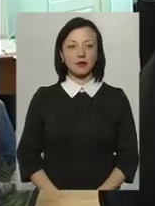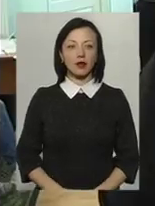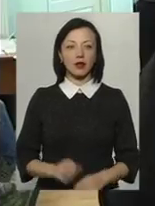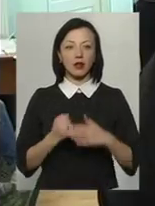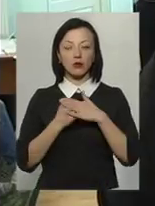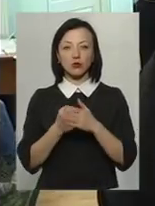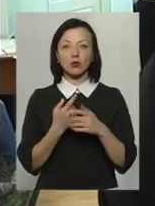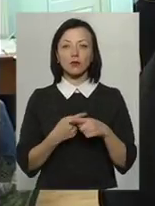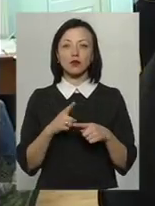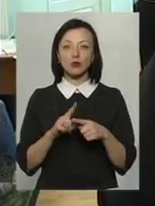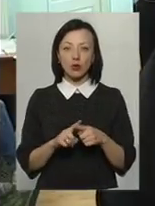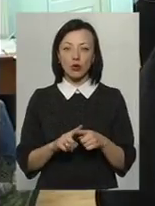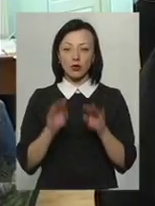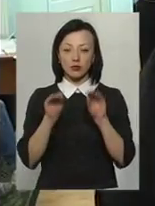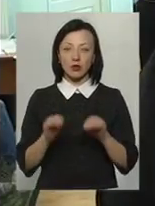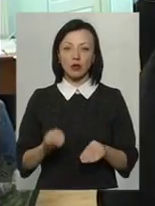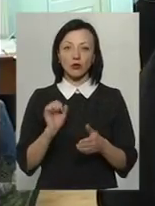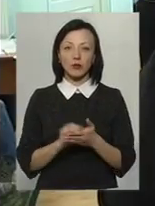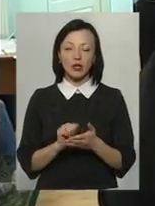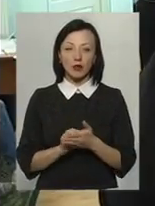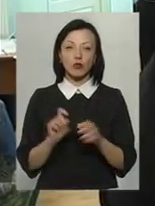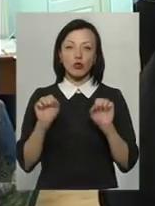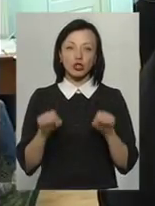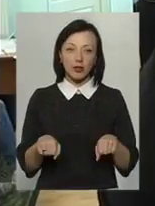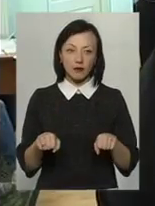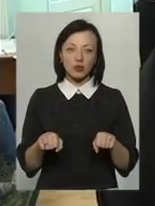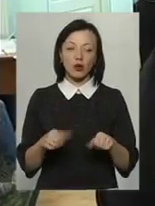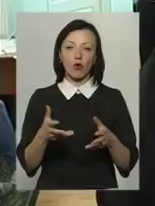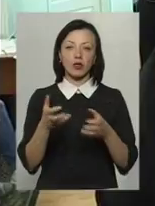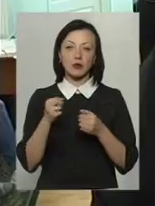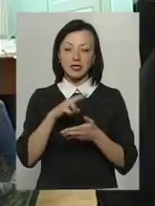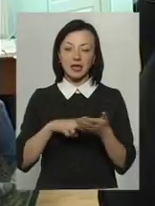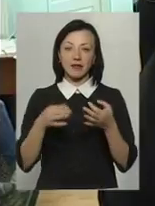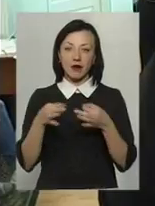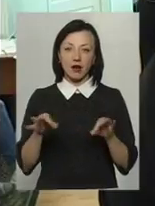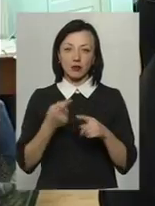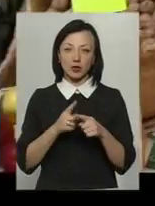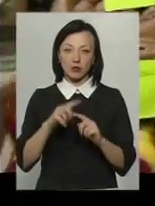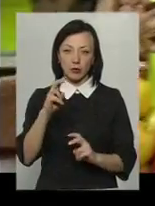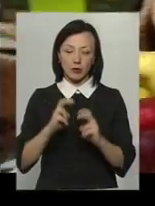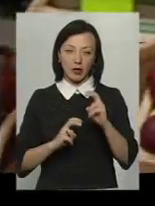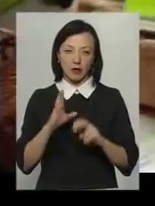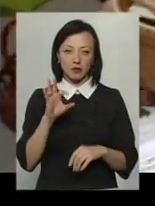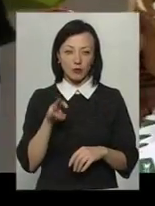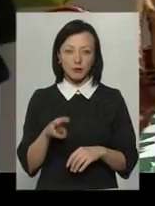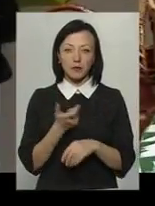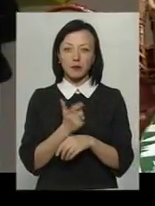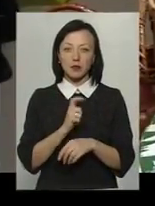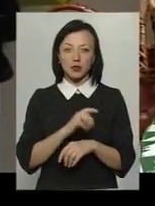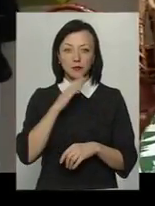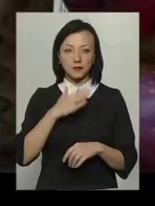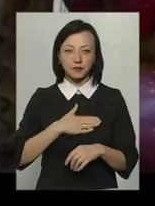цього складається відповідна документація щодо можливості отримання сертифікату даним підприємством. До речі, більшість